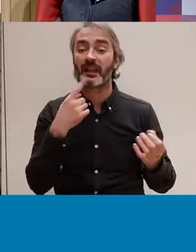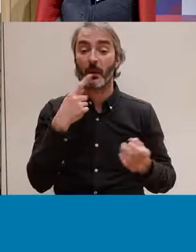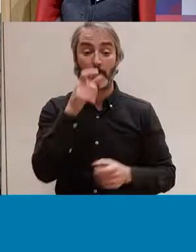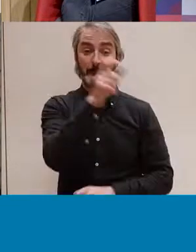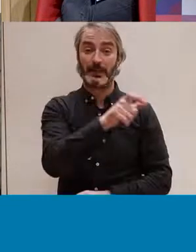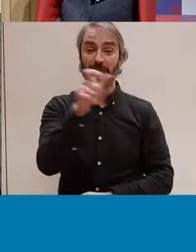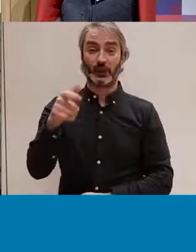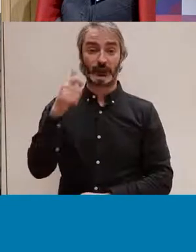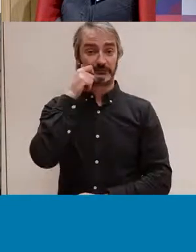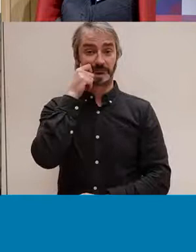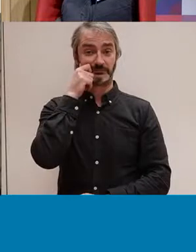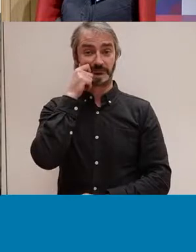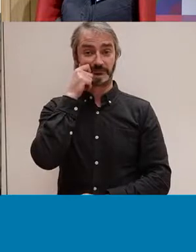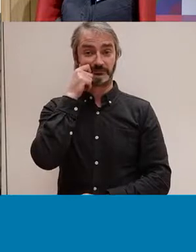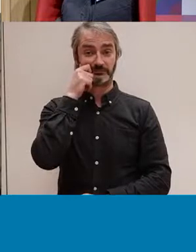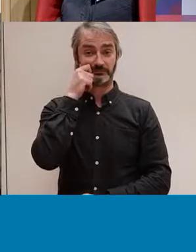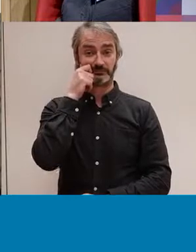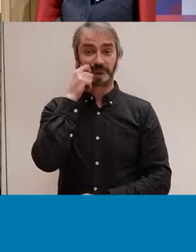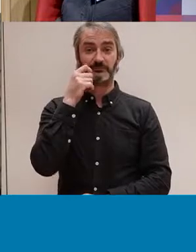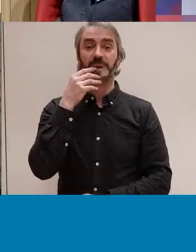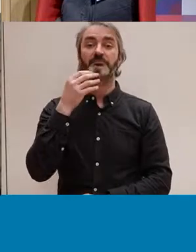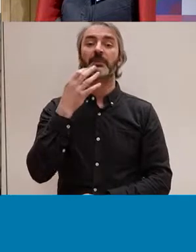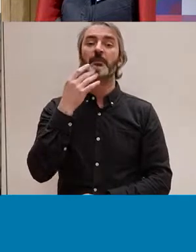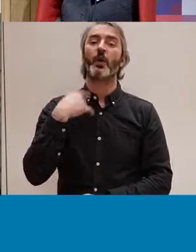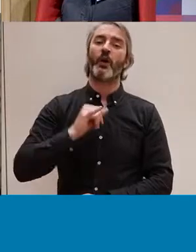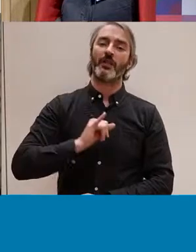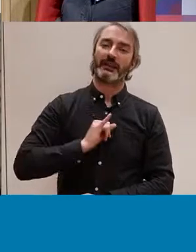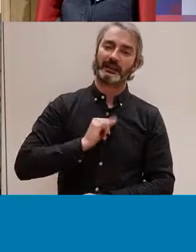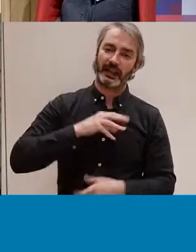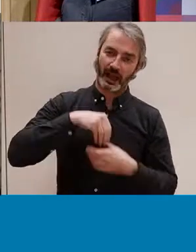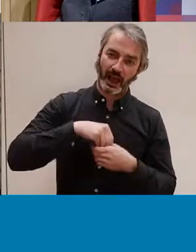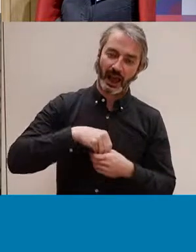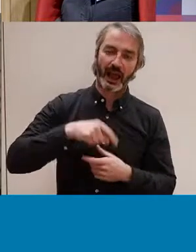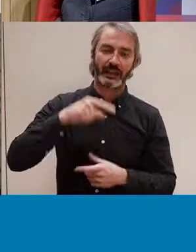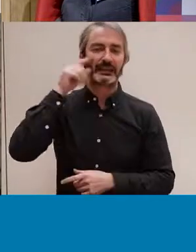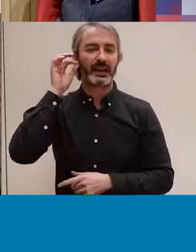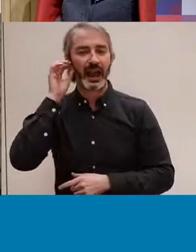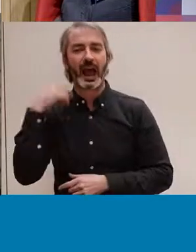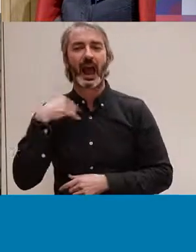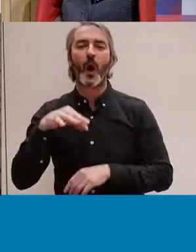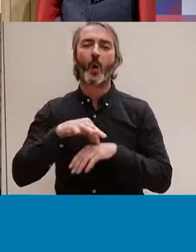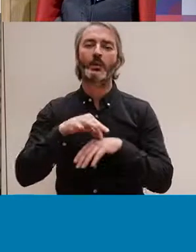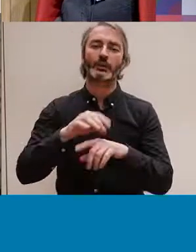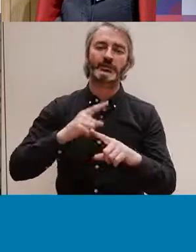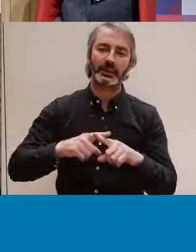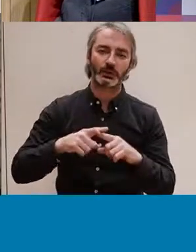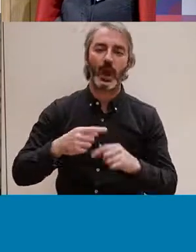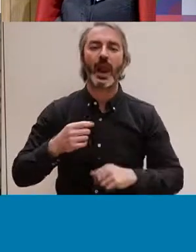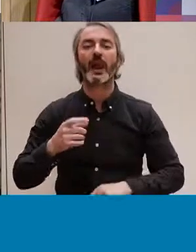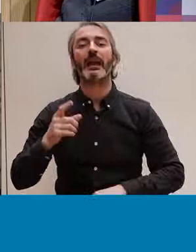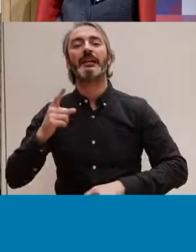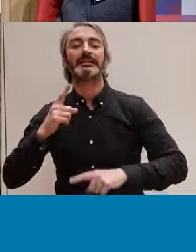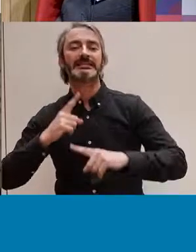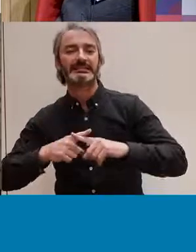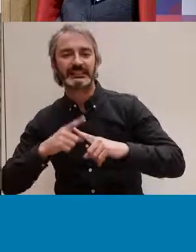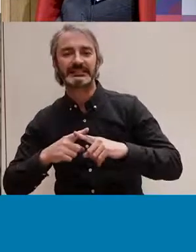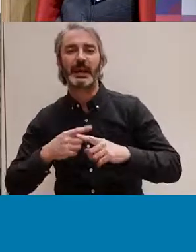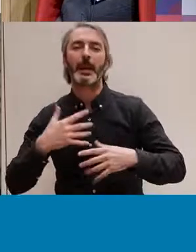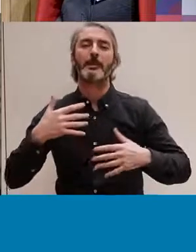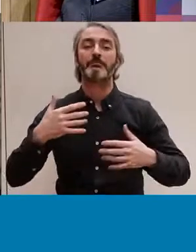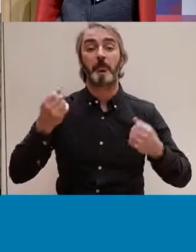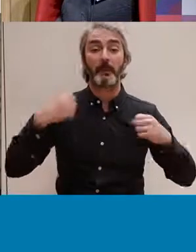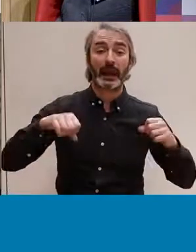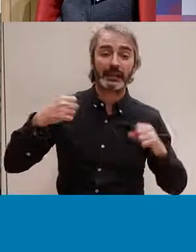persones, és una dimensió que engloba aspectes com són la identitat, el gènere, l'orientació, el sexe, les pràctiques, el